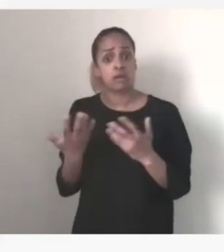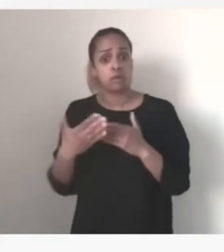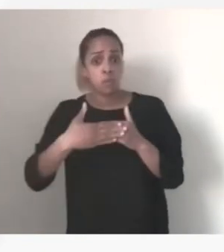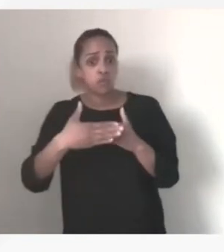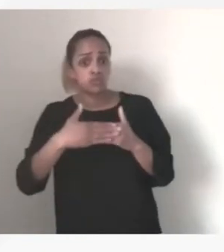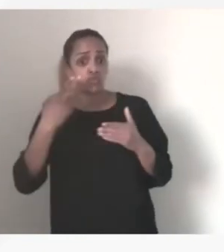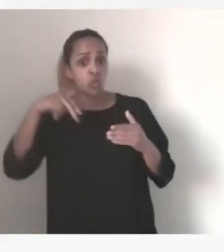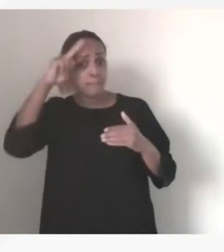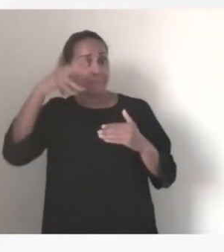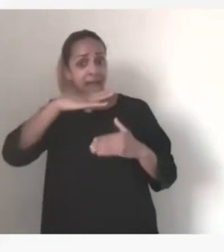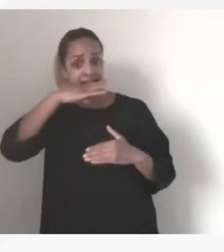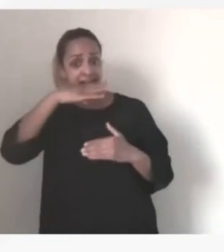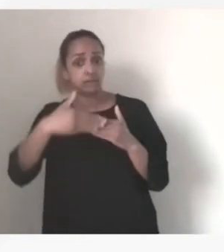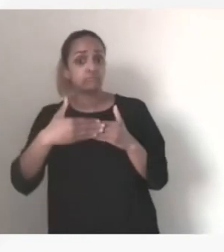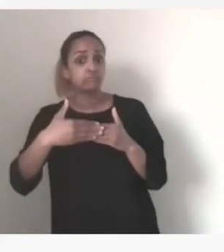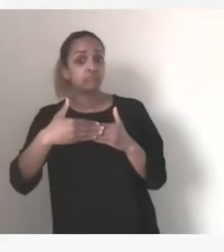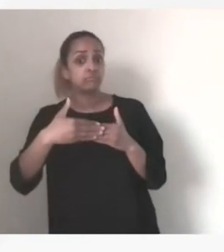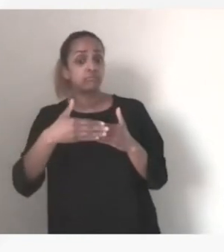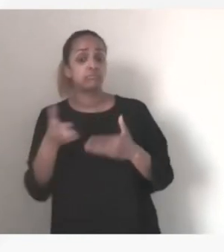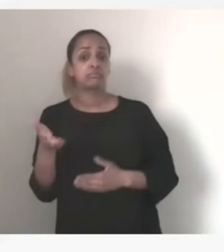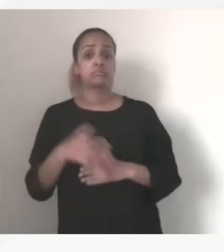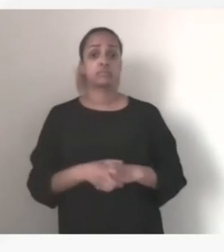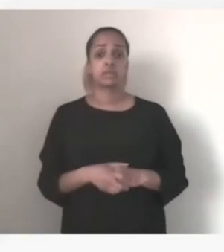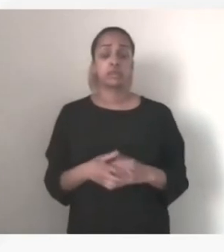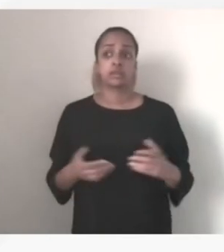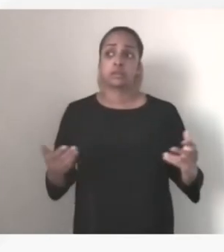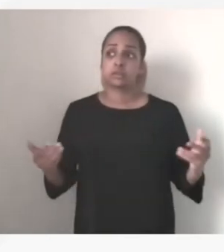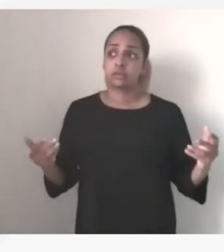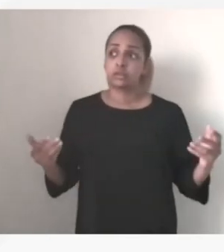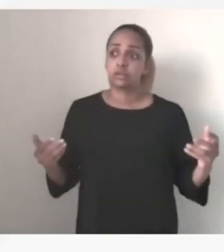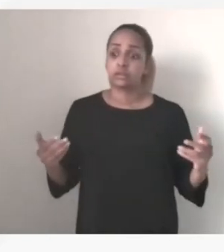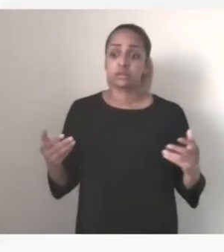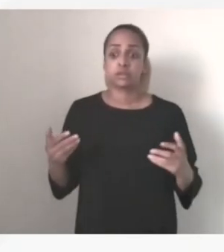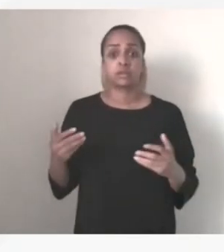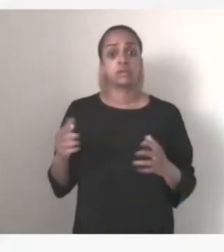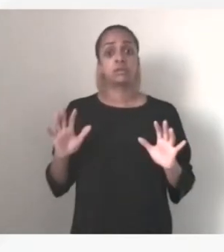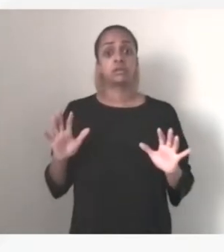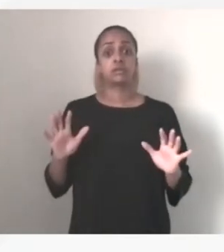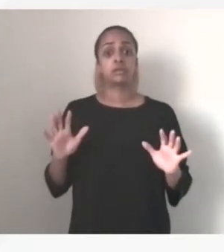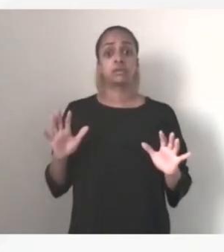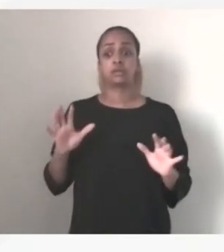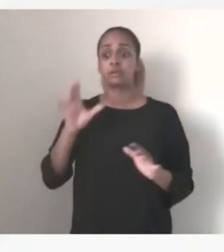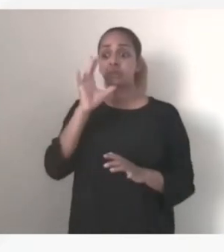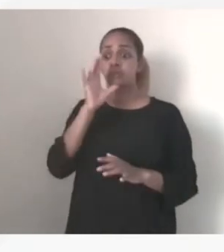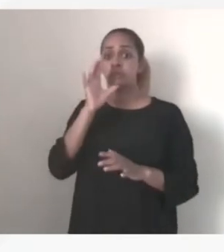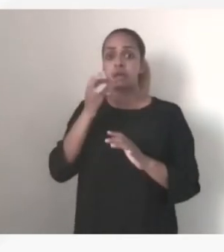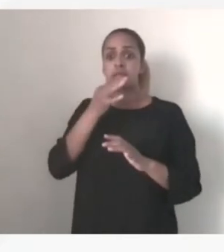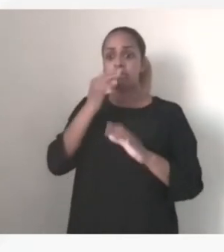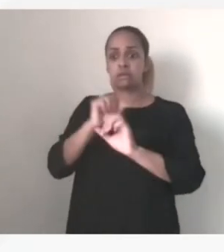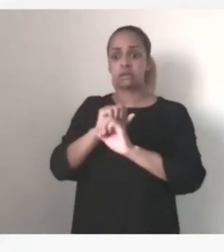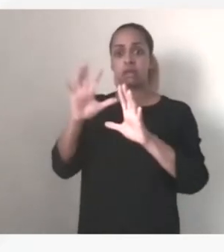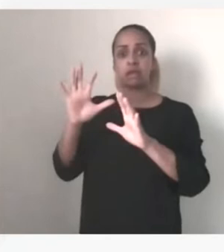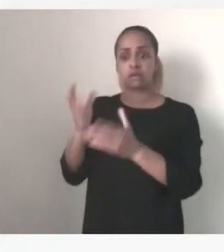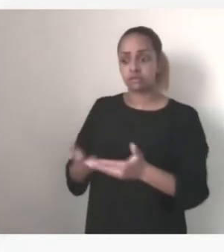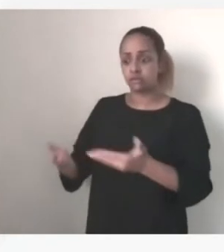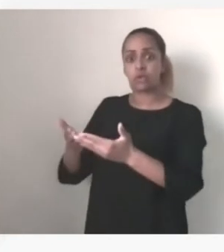on ne confirme pas ou n'affirme pas ce qui se passe sur des théâtres d'opération. Un théâtre d'opération, il est évidemment,